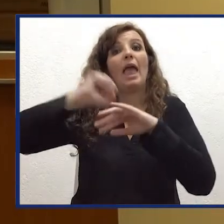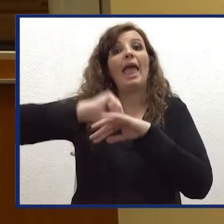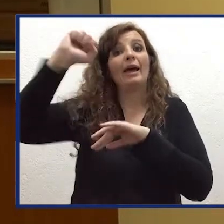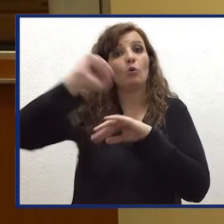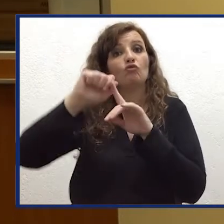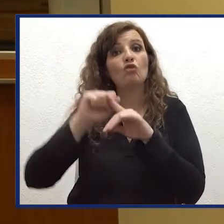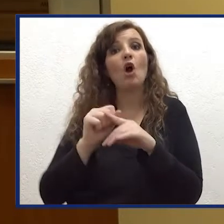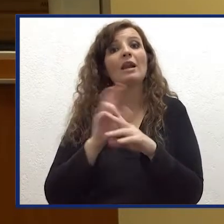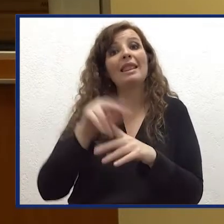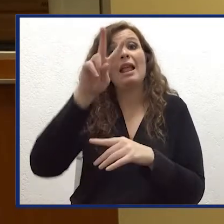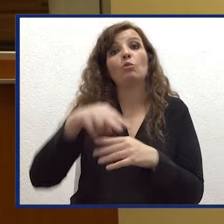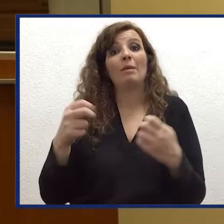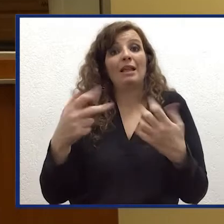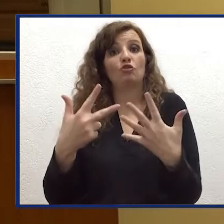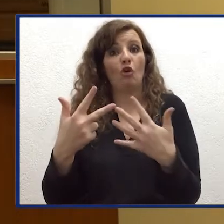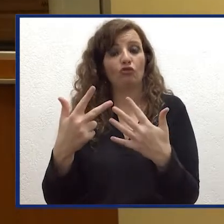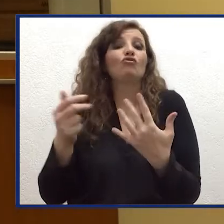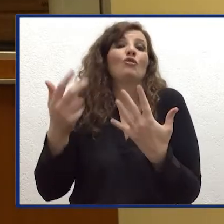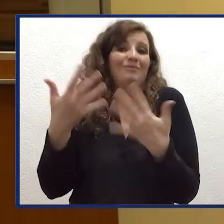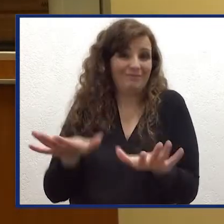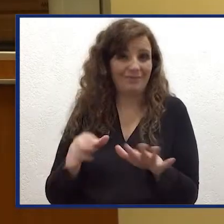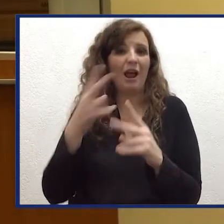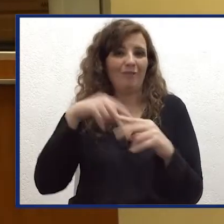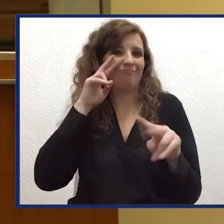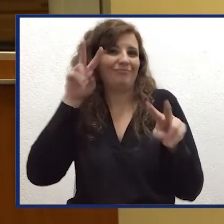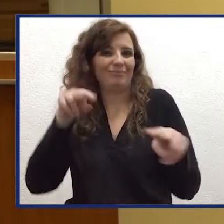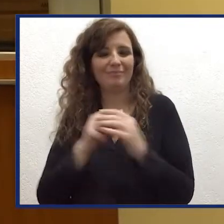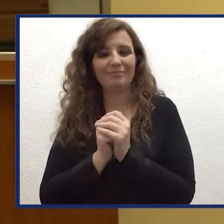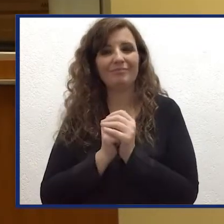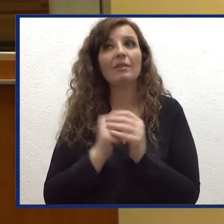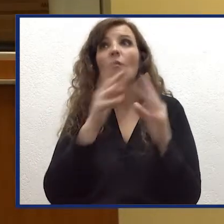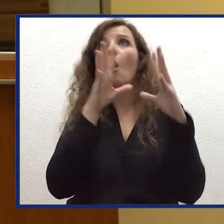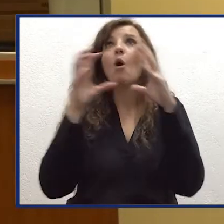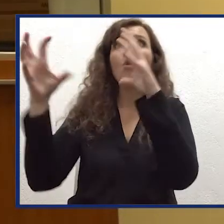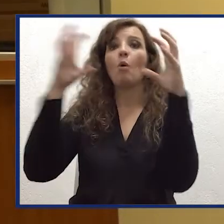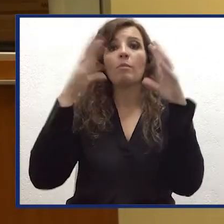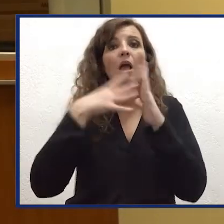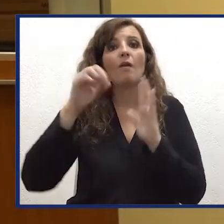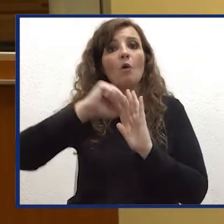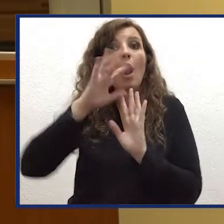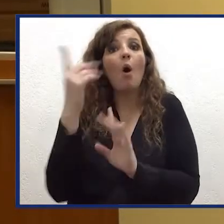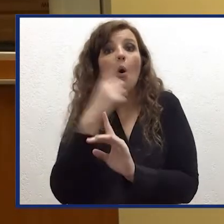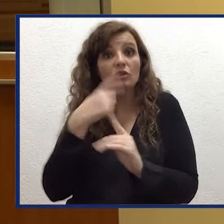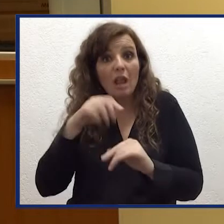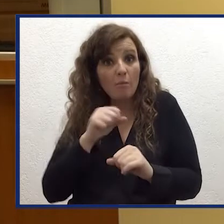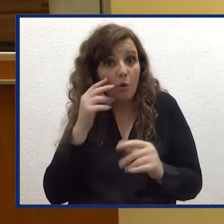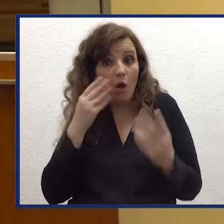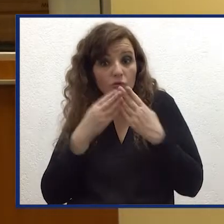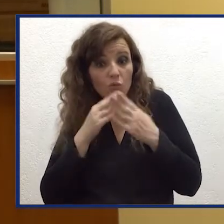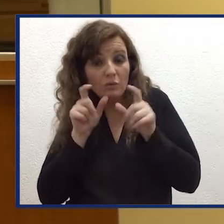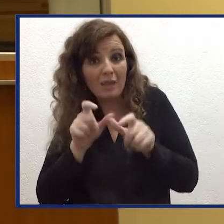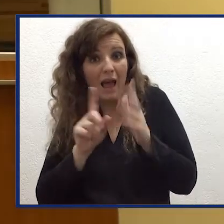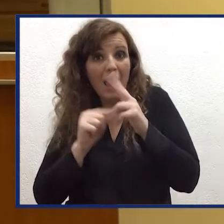Agung del 2018. Ovviamente le nubi vulcaniche non sono gli unici fenomeni che si possono